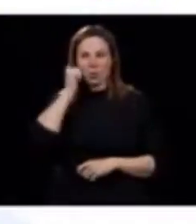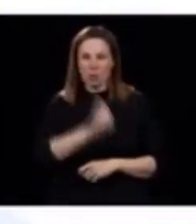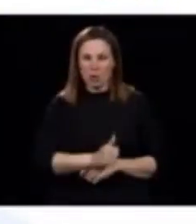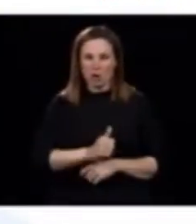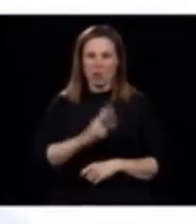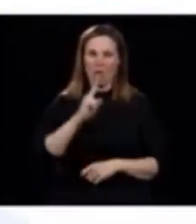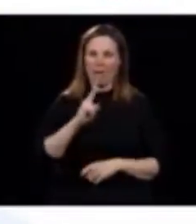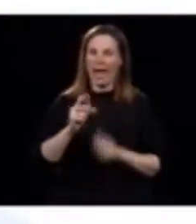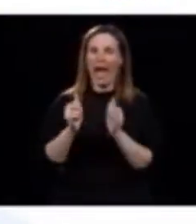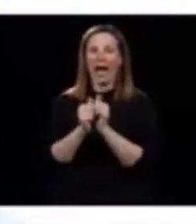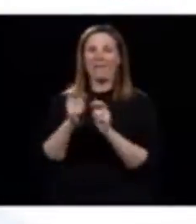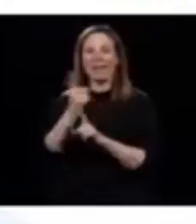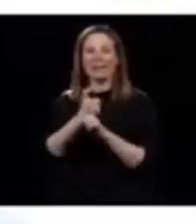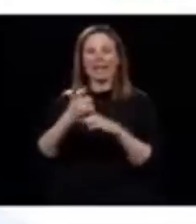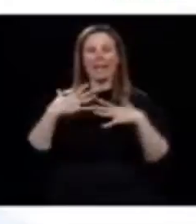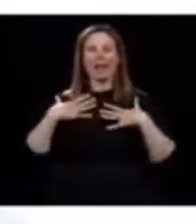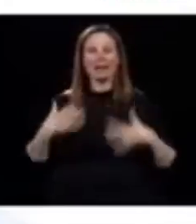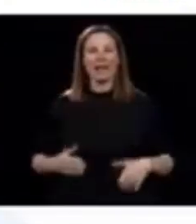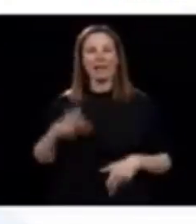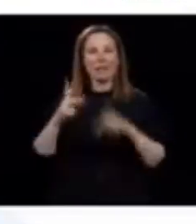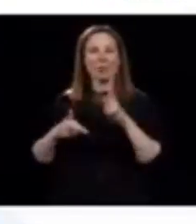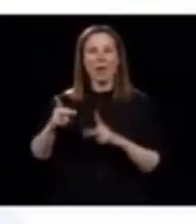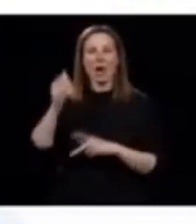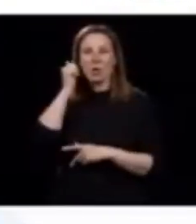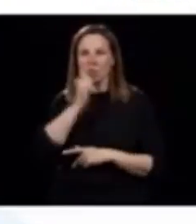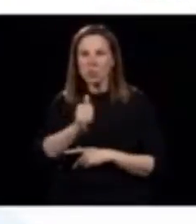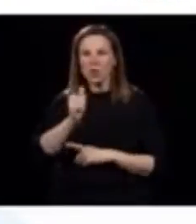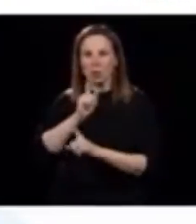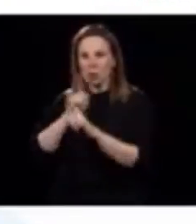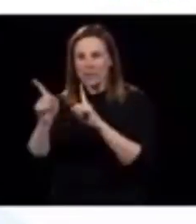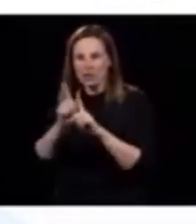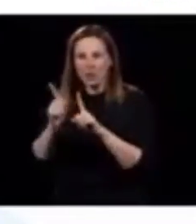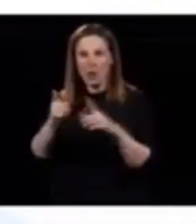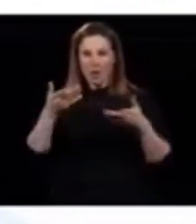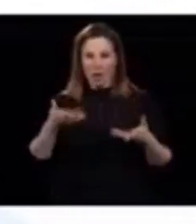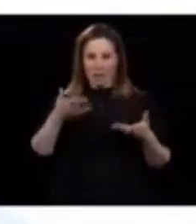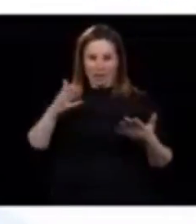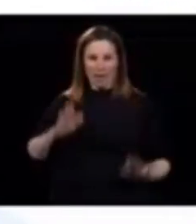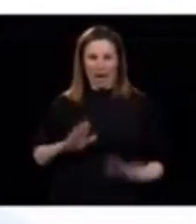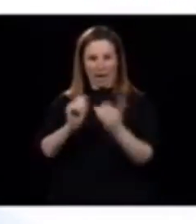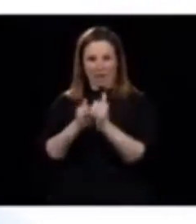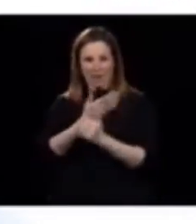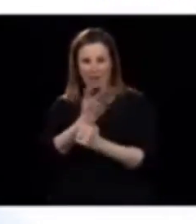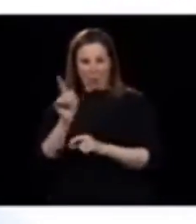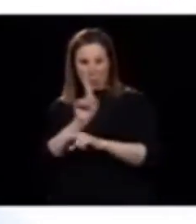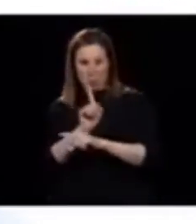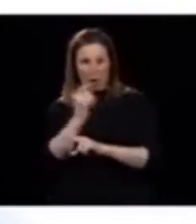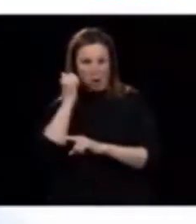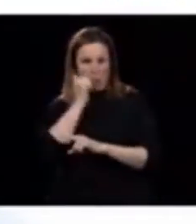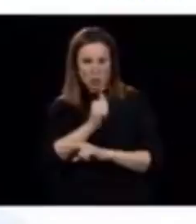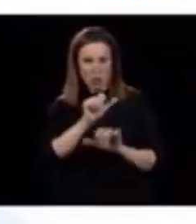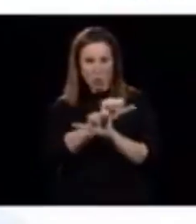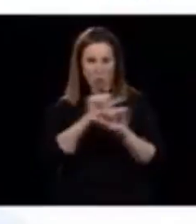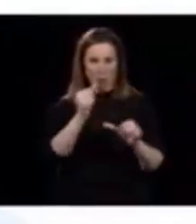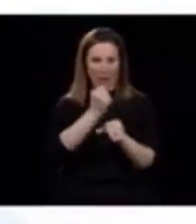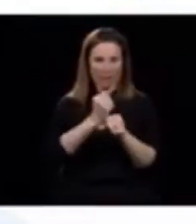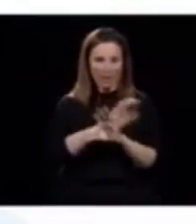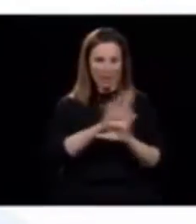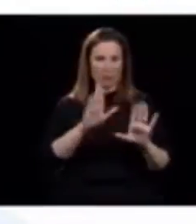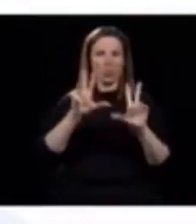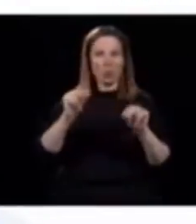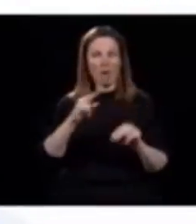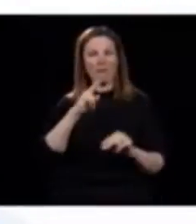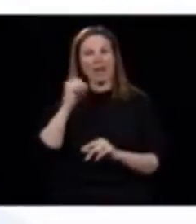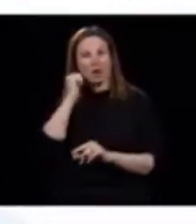santé publique quotidiennes. Il ne faut pas que vous pensiez que seulement les points de presse qui ont lieu, là, tous les jours, on regarde les données. Tous les jours, on s'assoit. Puis tous les